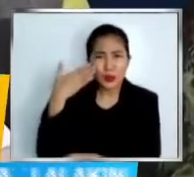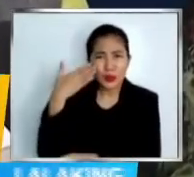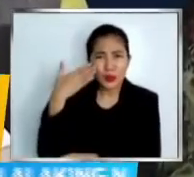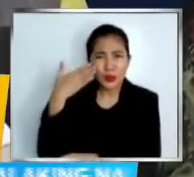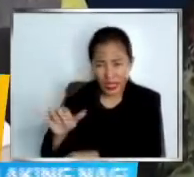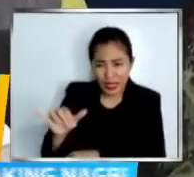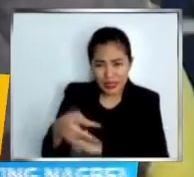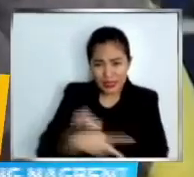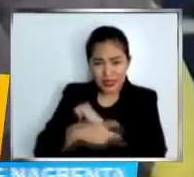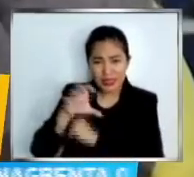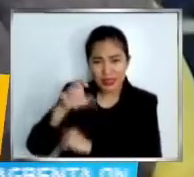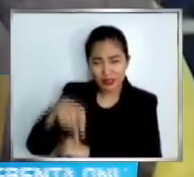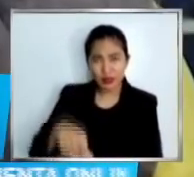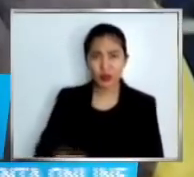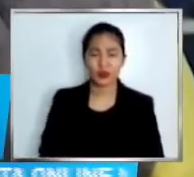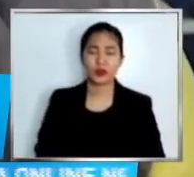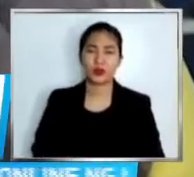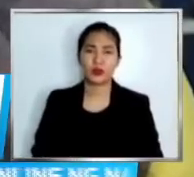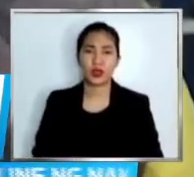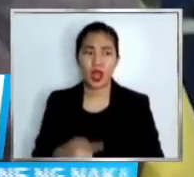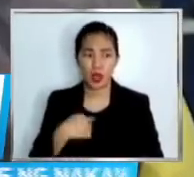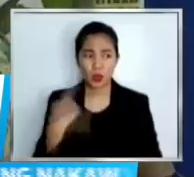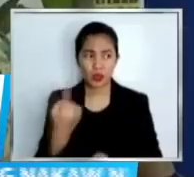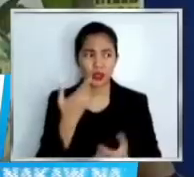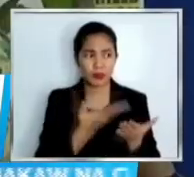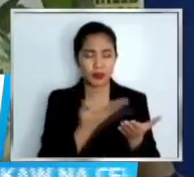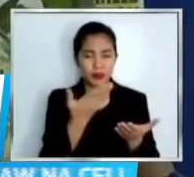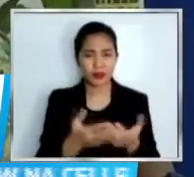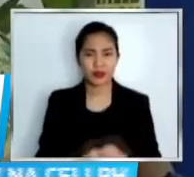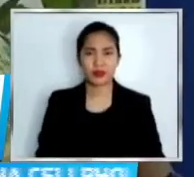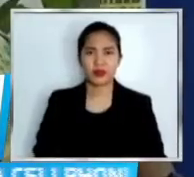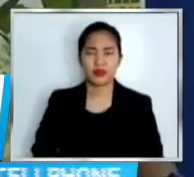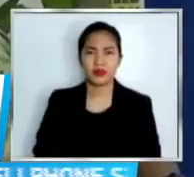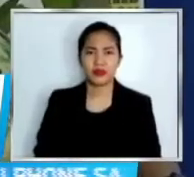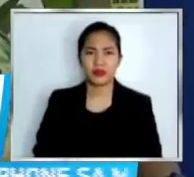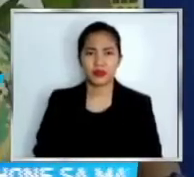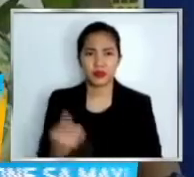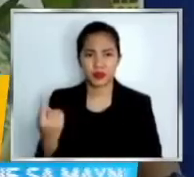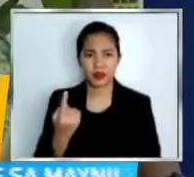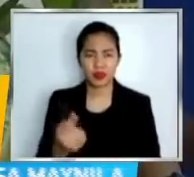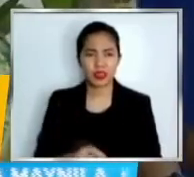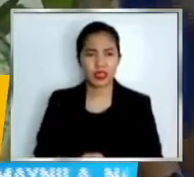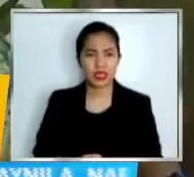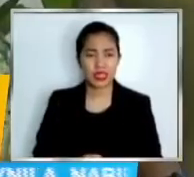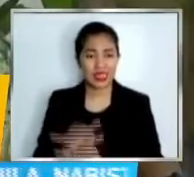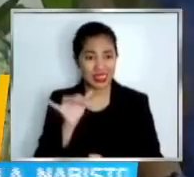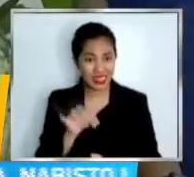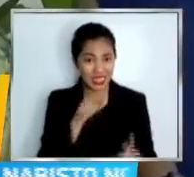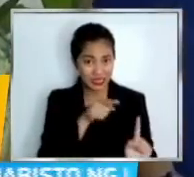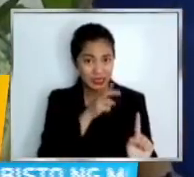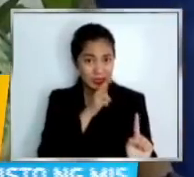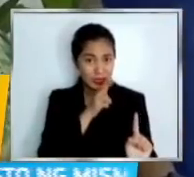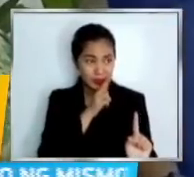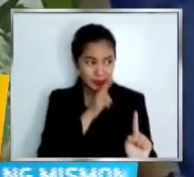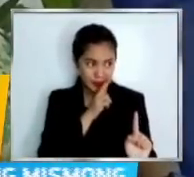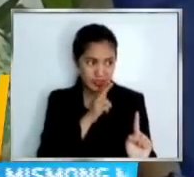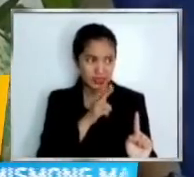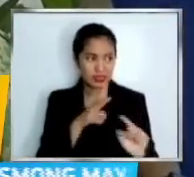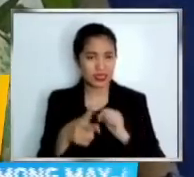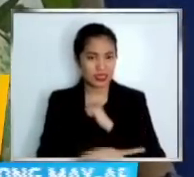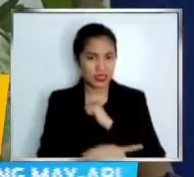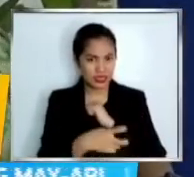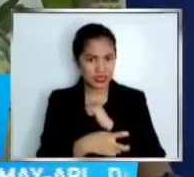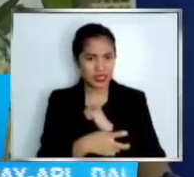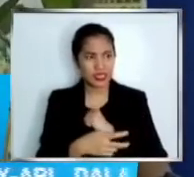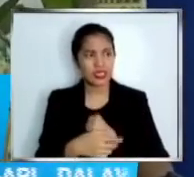kaya hindi ko rin alam. Isop kasi yan, ma'am. Itong sospek natin na huli ng anti-pensing is part ng